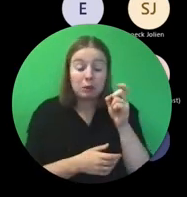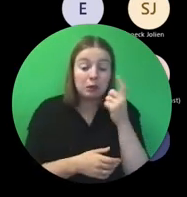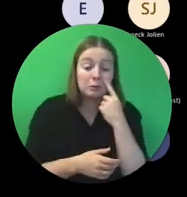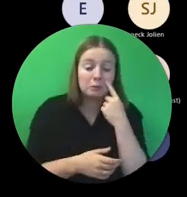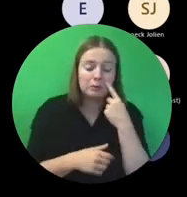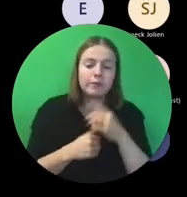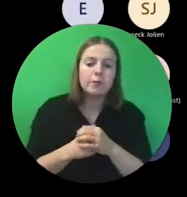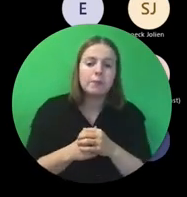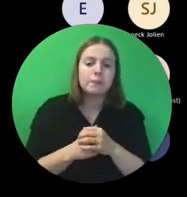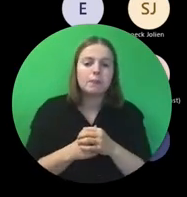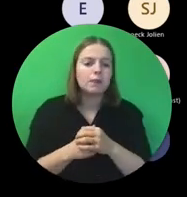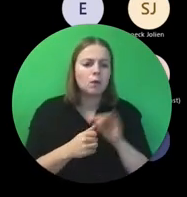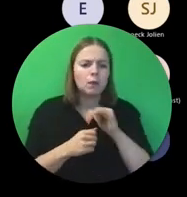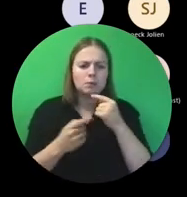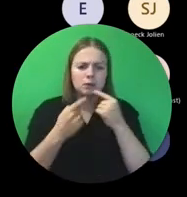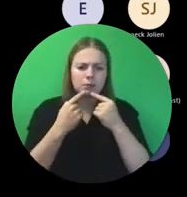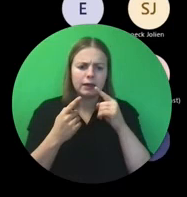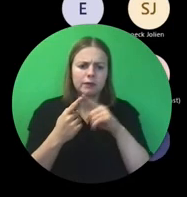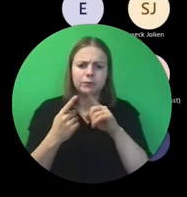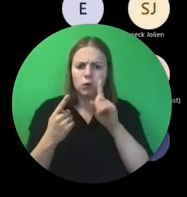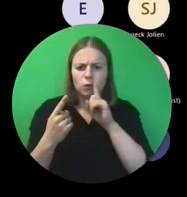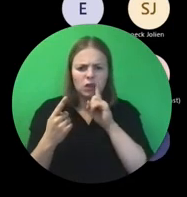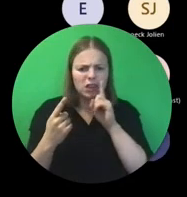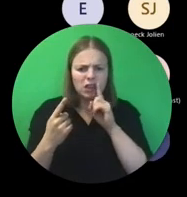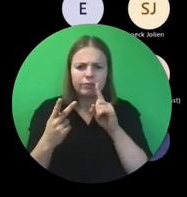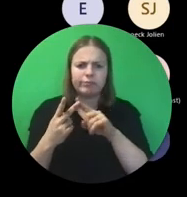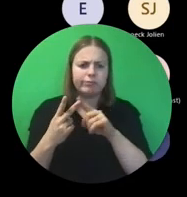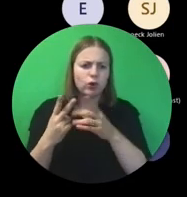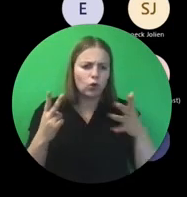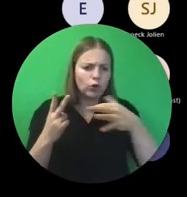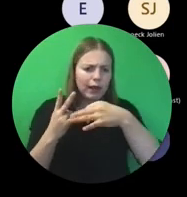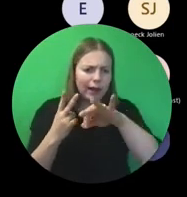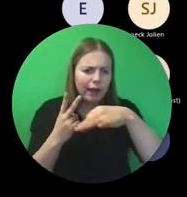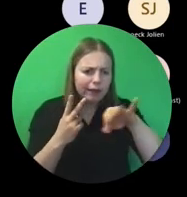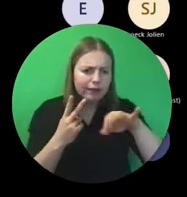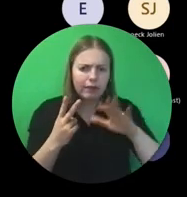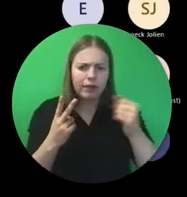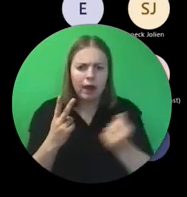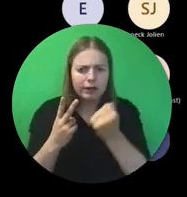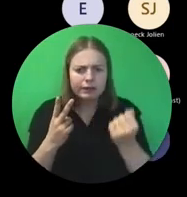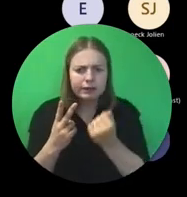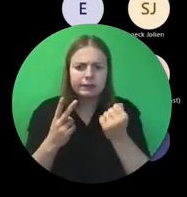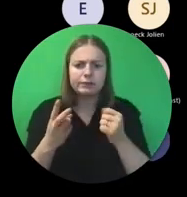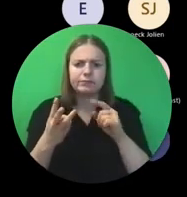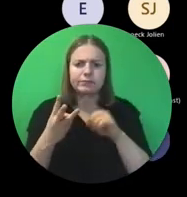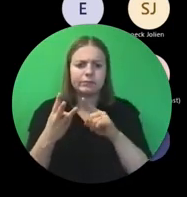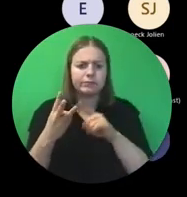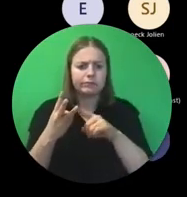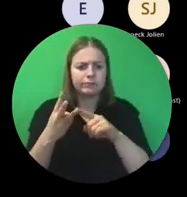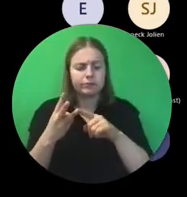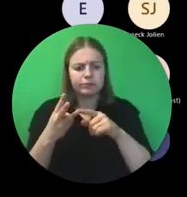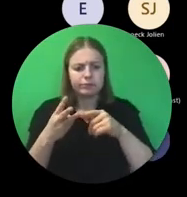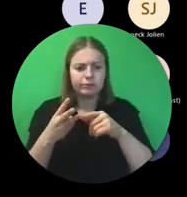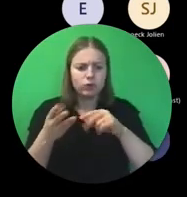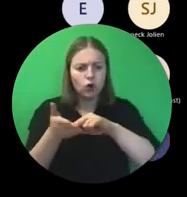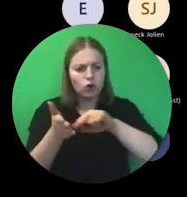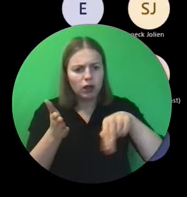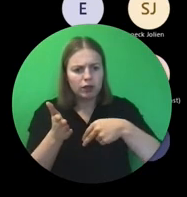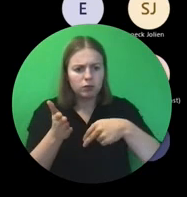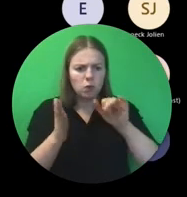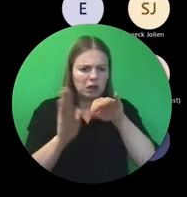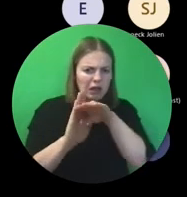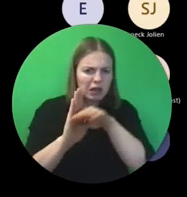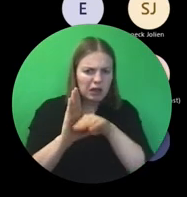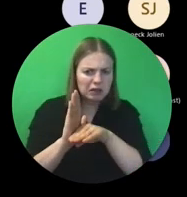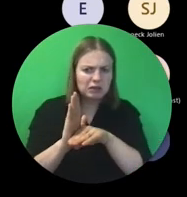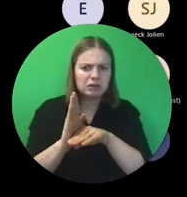Dus waar gaan we het over hebben? De wie is wie, enkele grote lijnen binnen de actie. Ingezoomd contractuele regels.